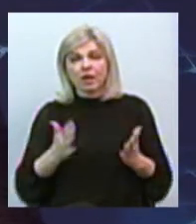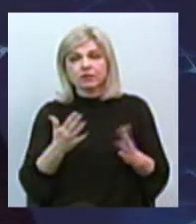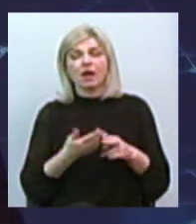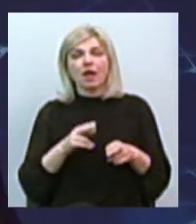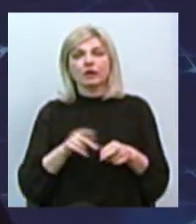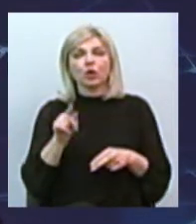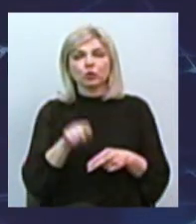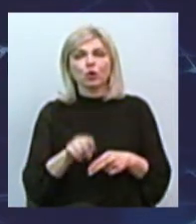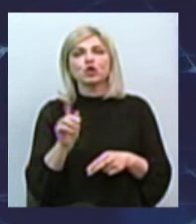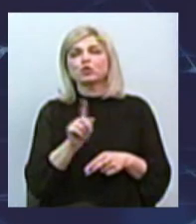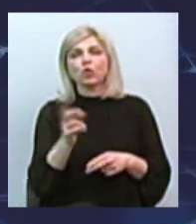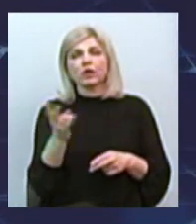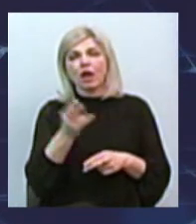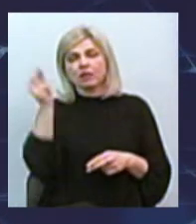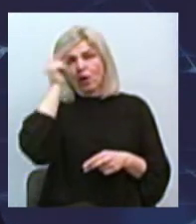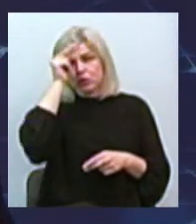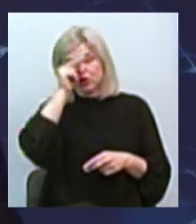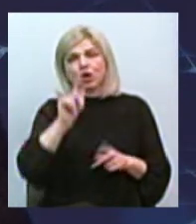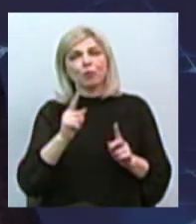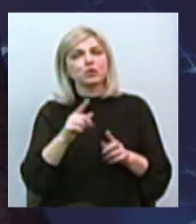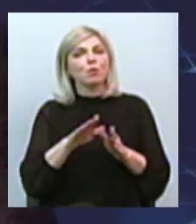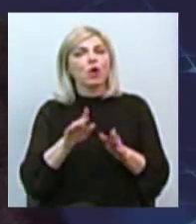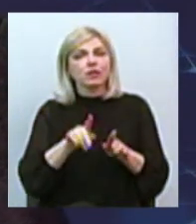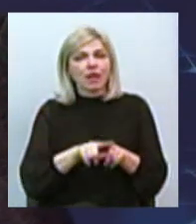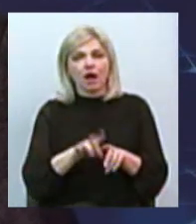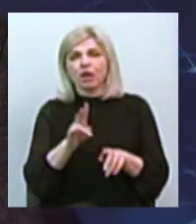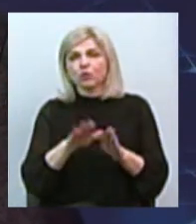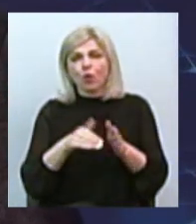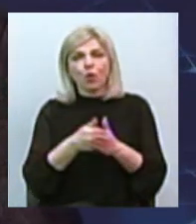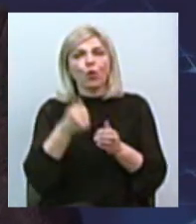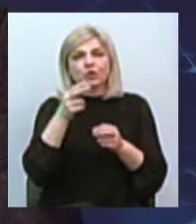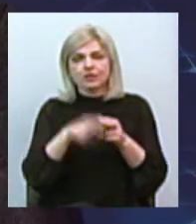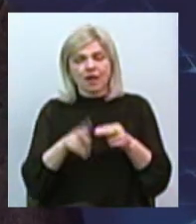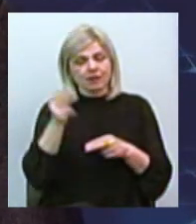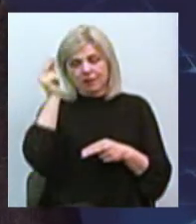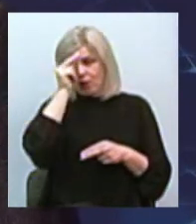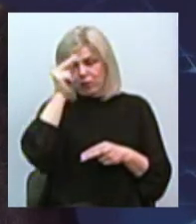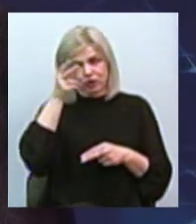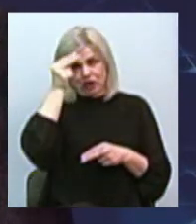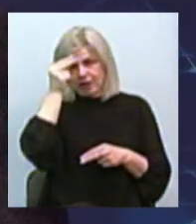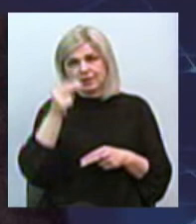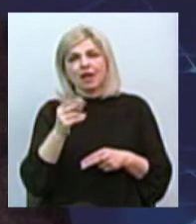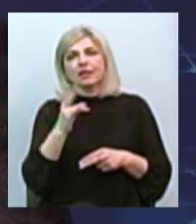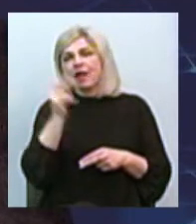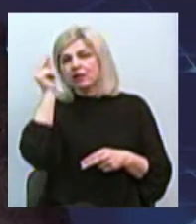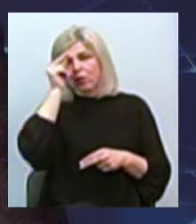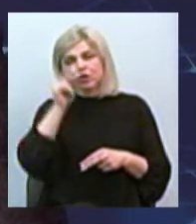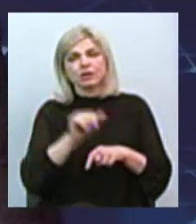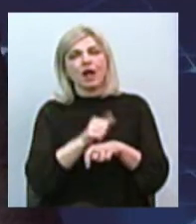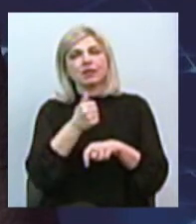чому треба навчитися і чому ми так до конца і не навчилися. Сами і не навчили, саме головне,